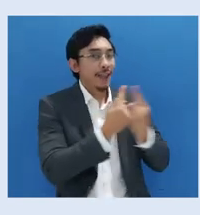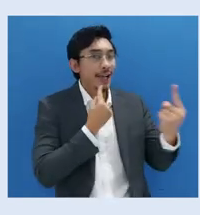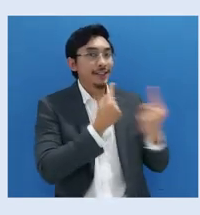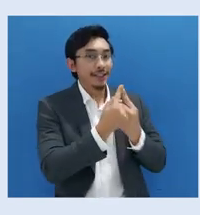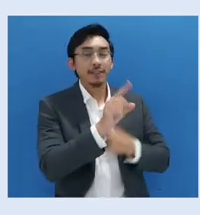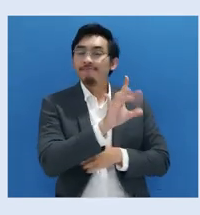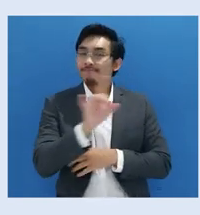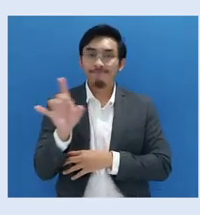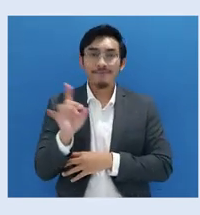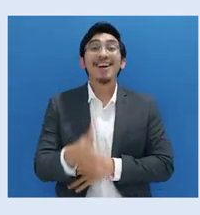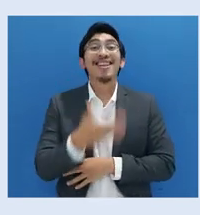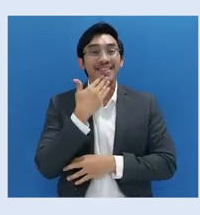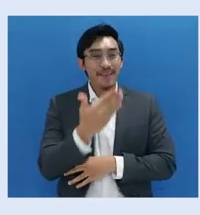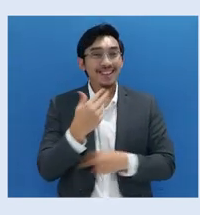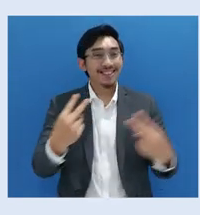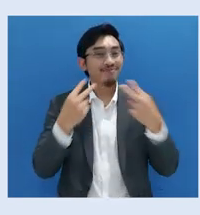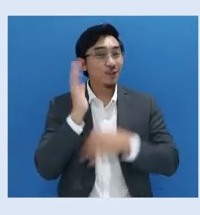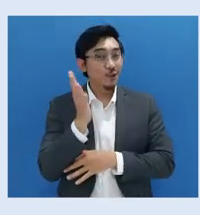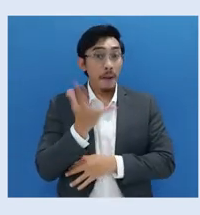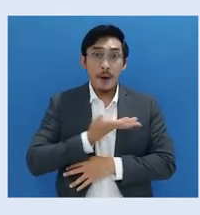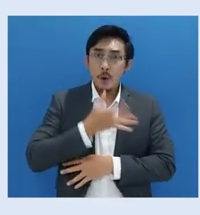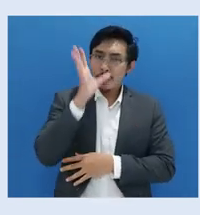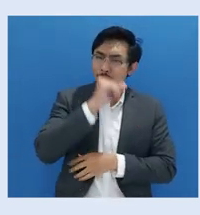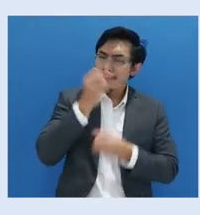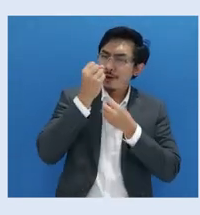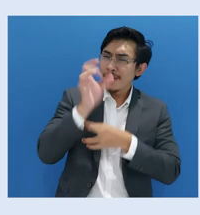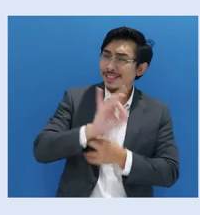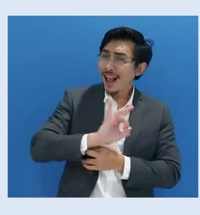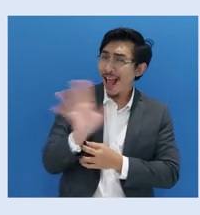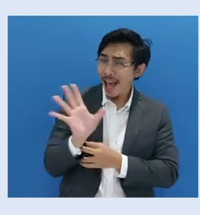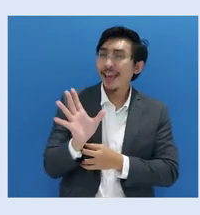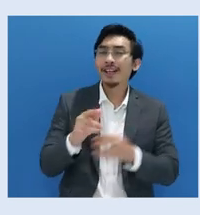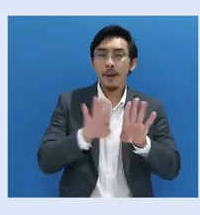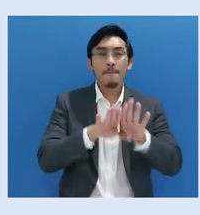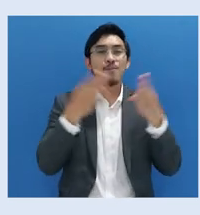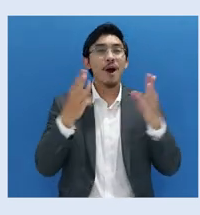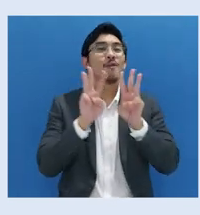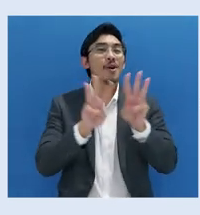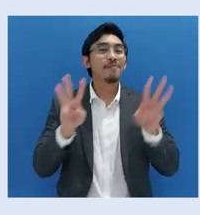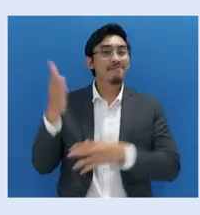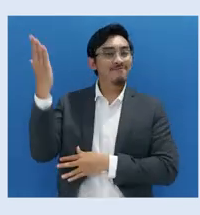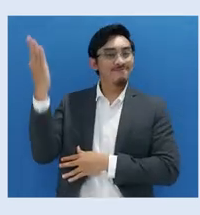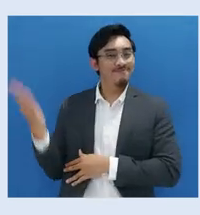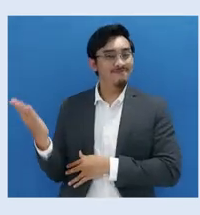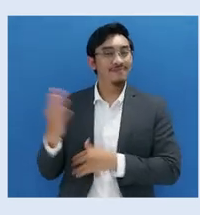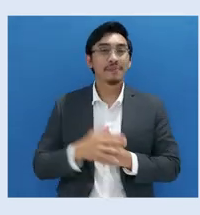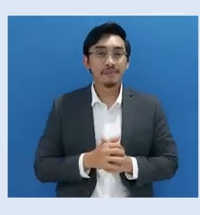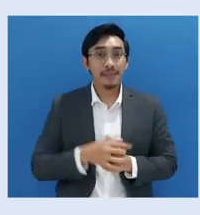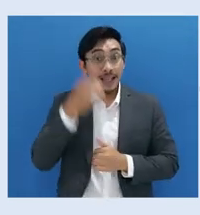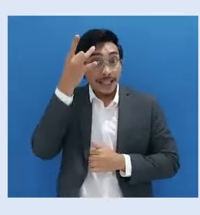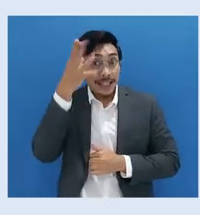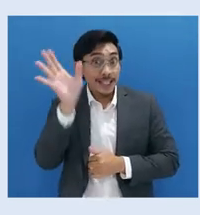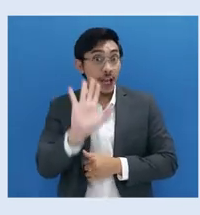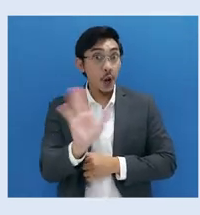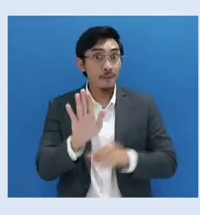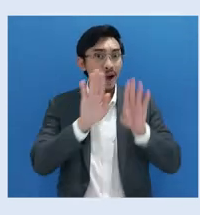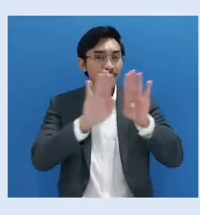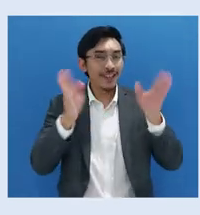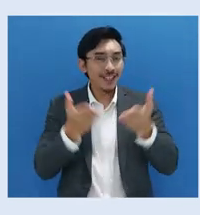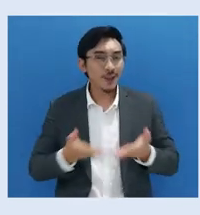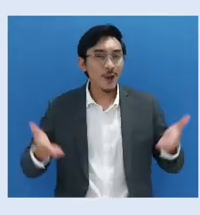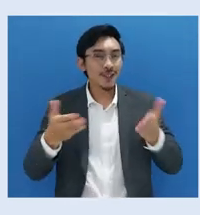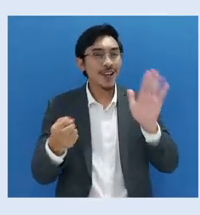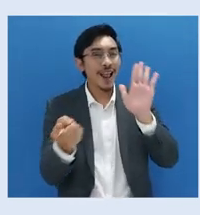informasi lain, Anda dapat mengunjungi icjr.org.id. Jangan lupa ikuti media sosial kami agar Anda mendapat informasi